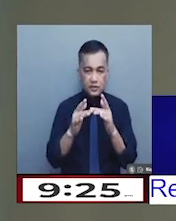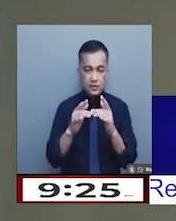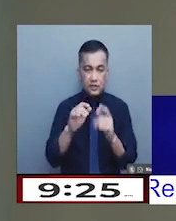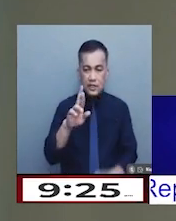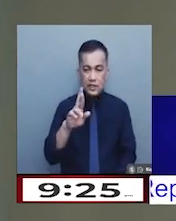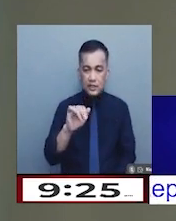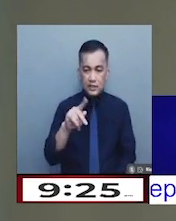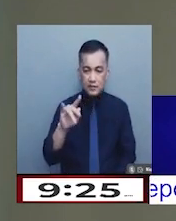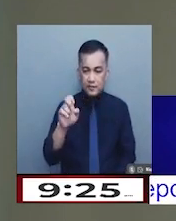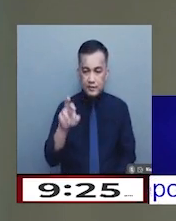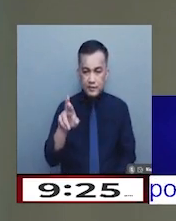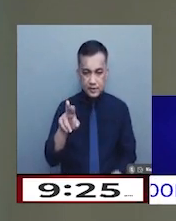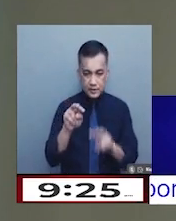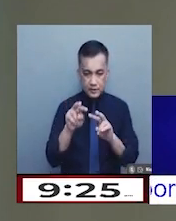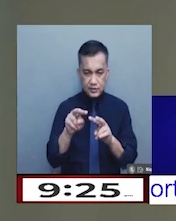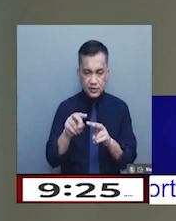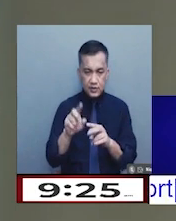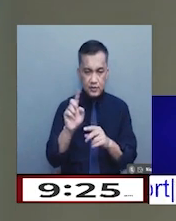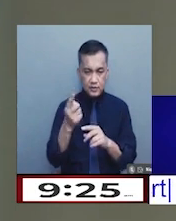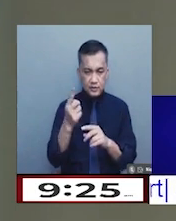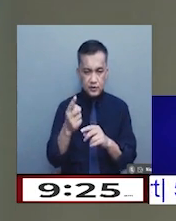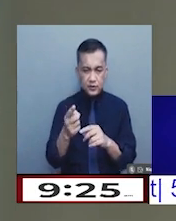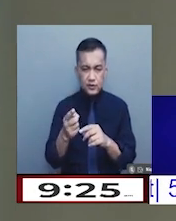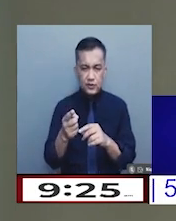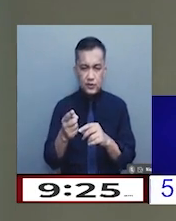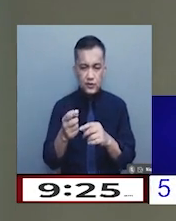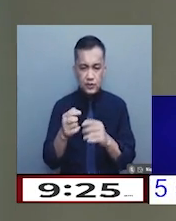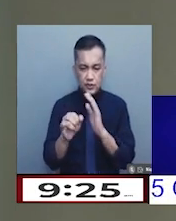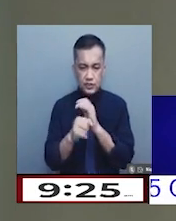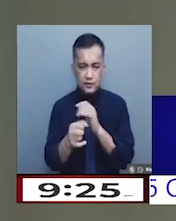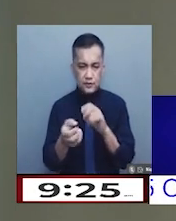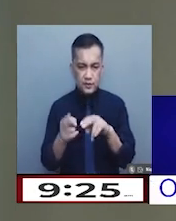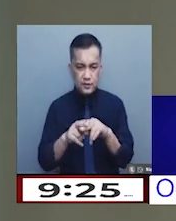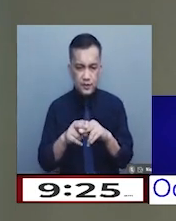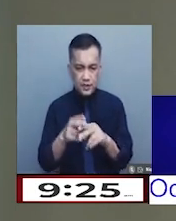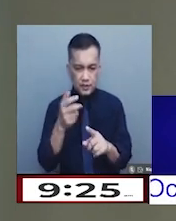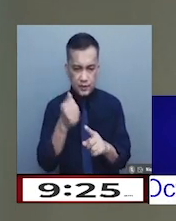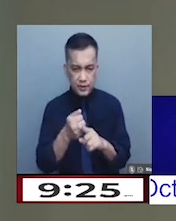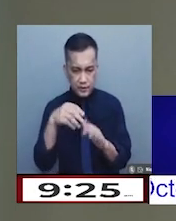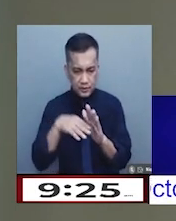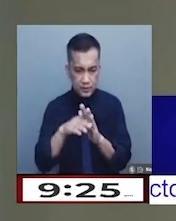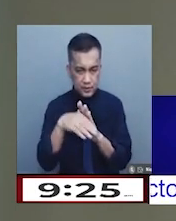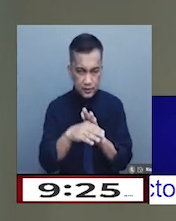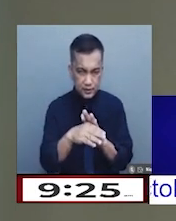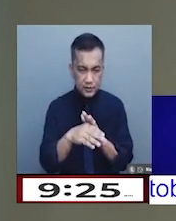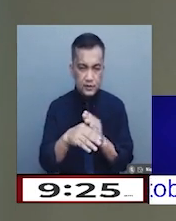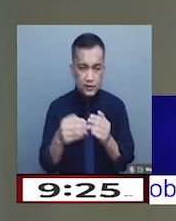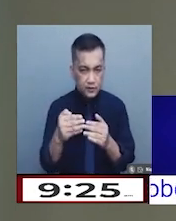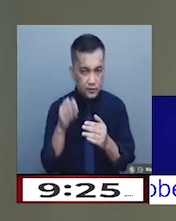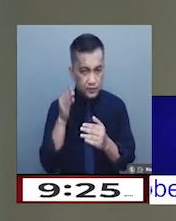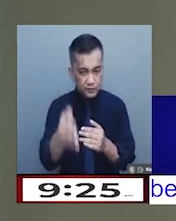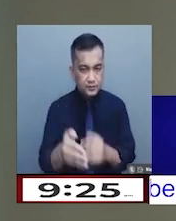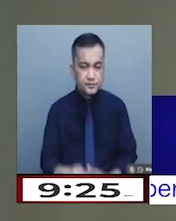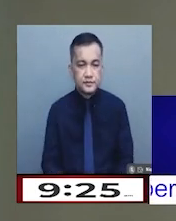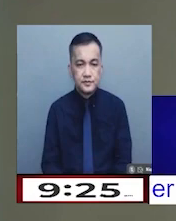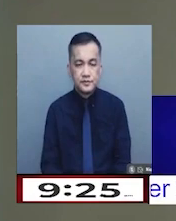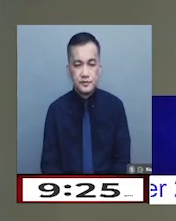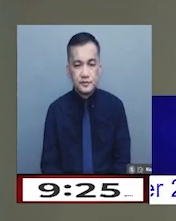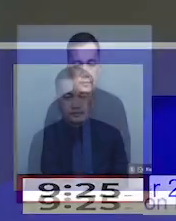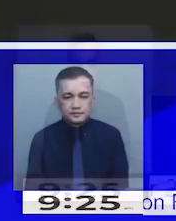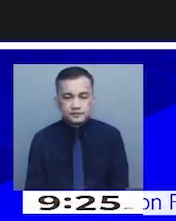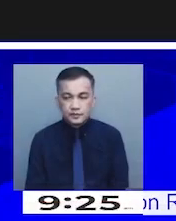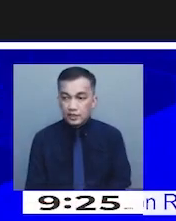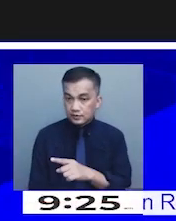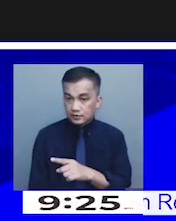one peso jeepney fare hike affecting inflation in the month to come? For the October, yun, no?